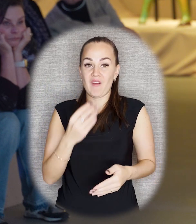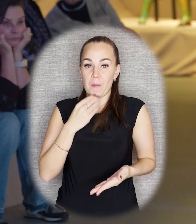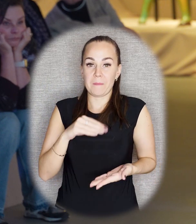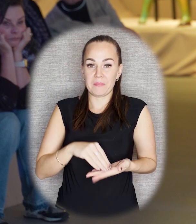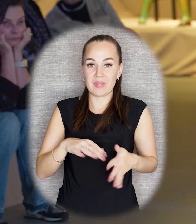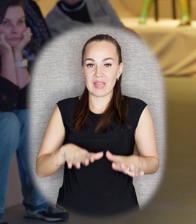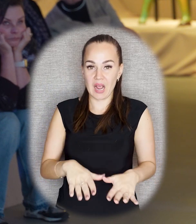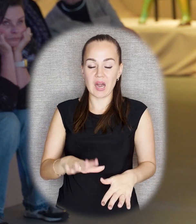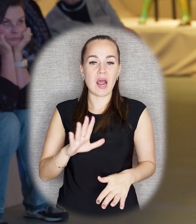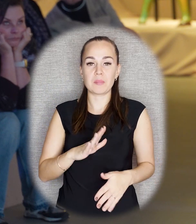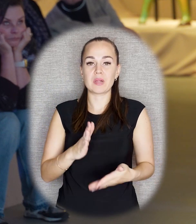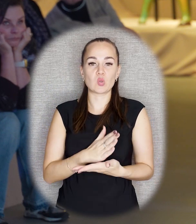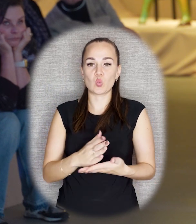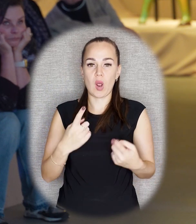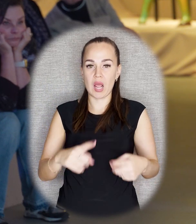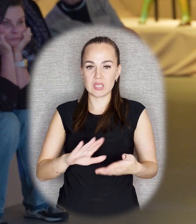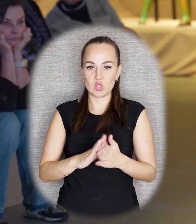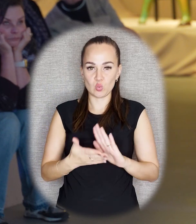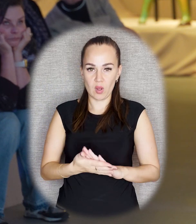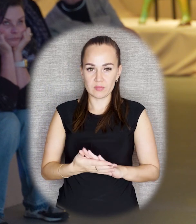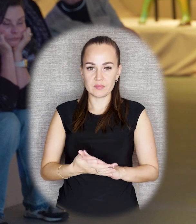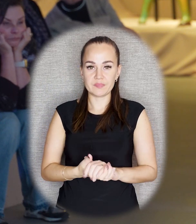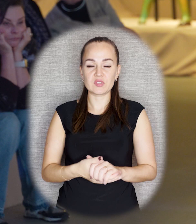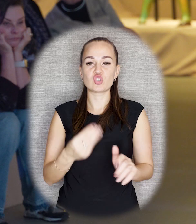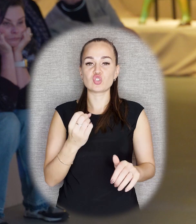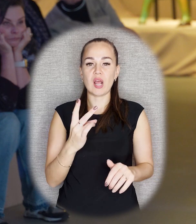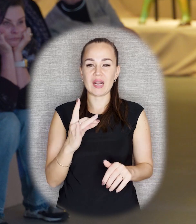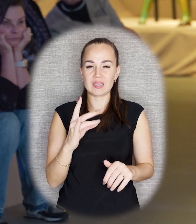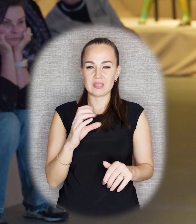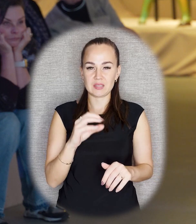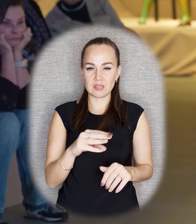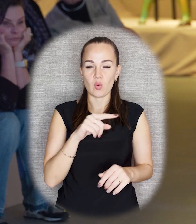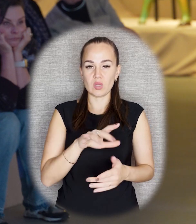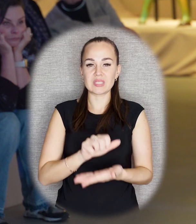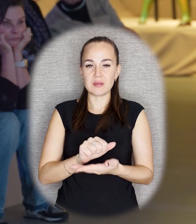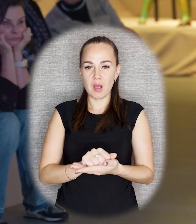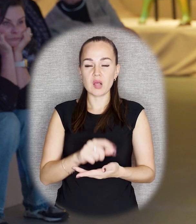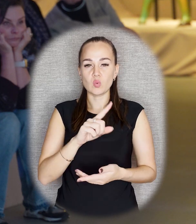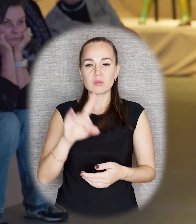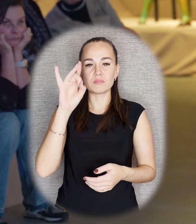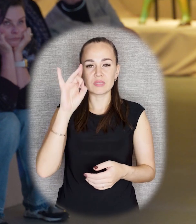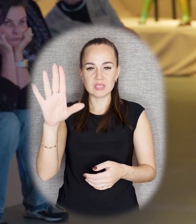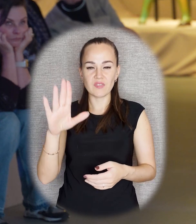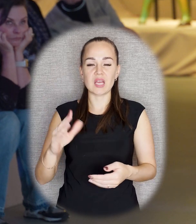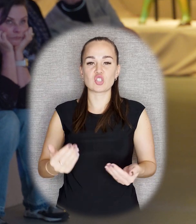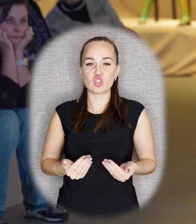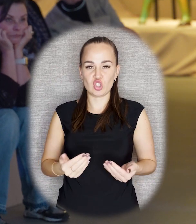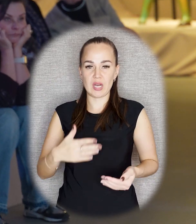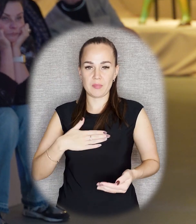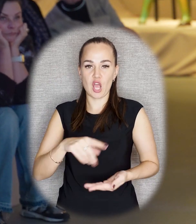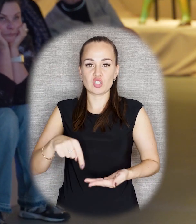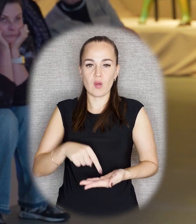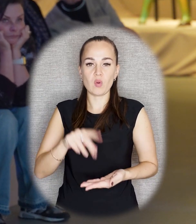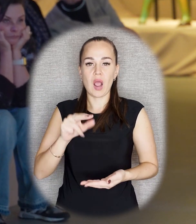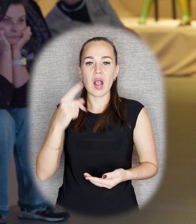Тоже был конкурс «Заказ». Им занимался Леонид Шерот. Он известен в основном жителям нашего города как автор